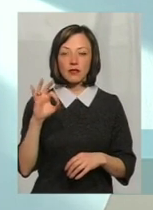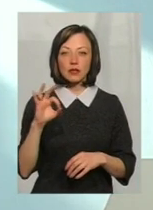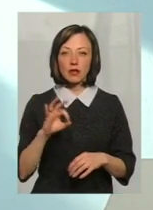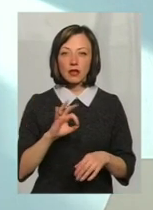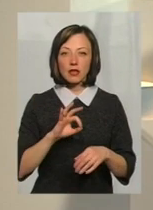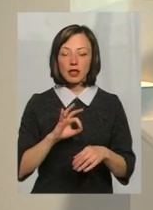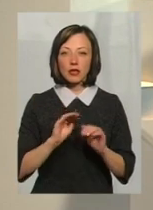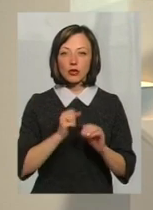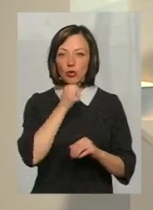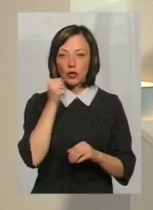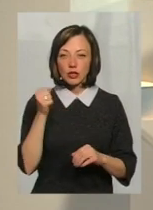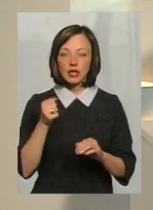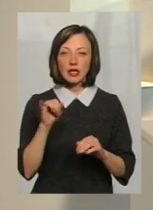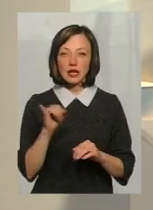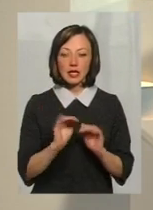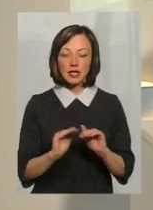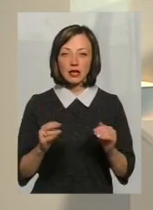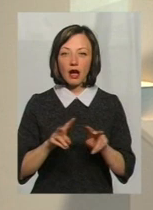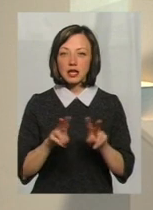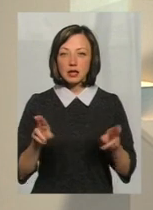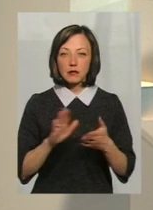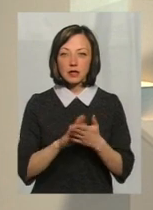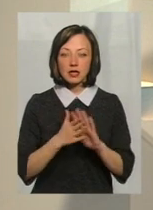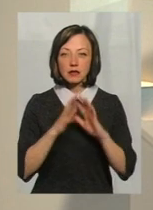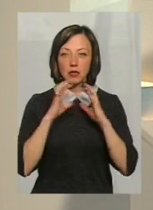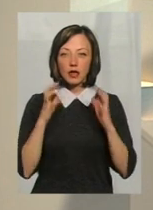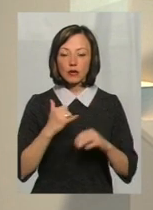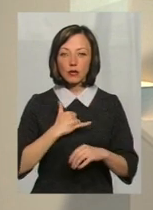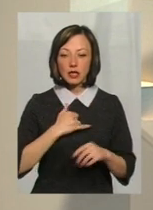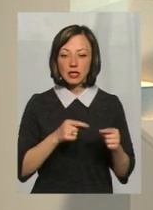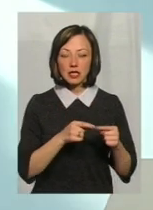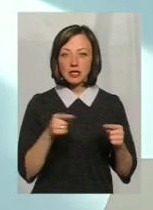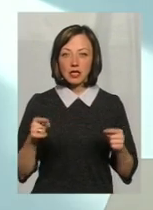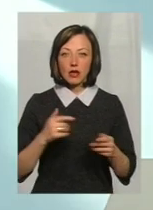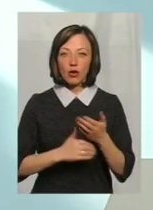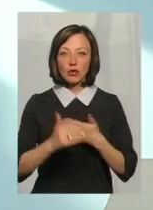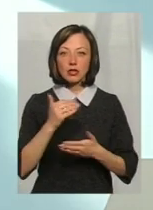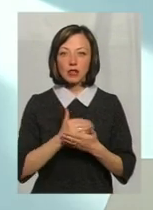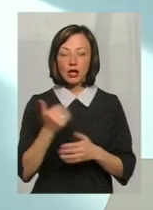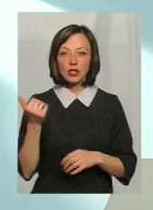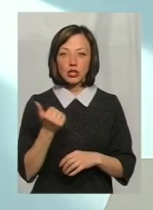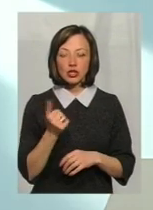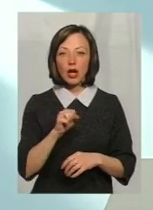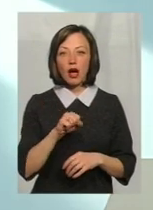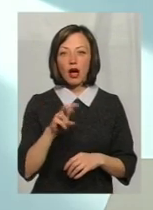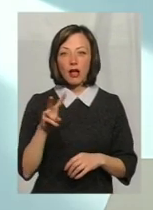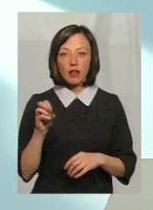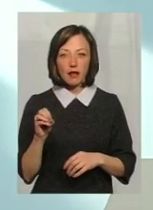% діти. Така сама тенденція зберіглася в нас і за цей останній тиждень, але